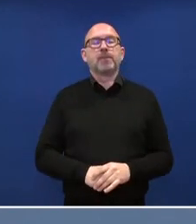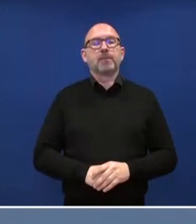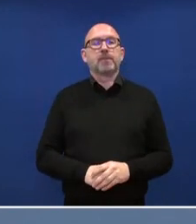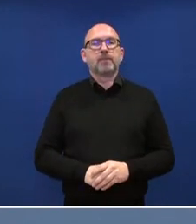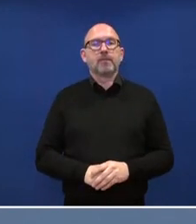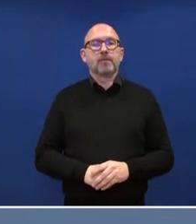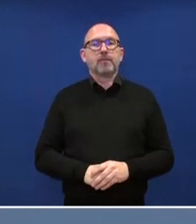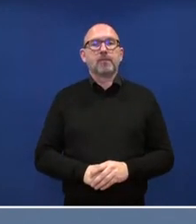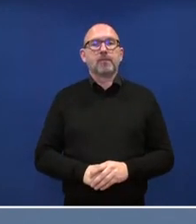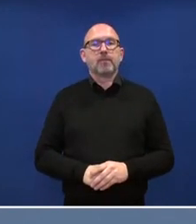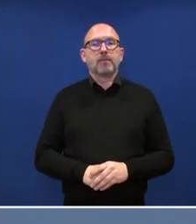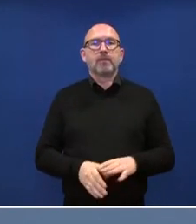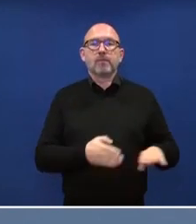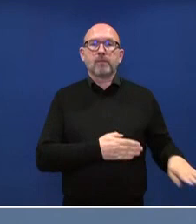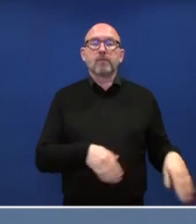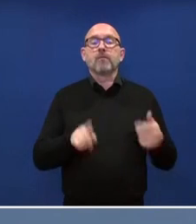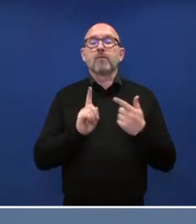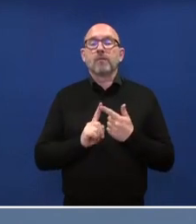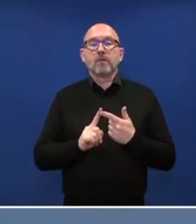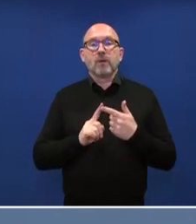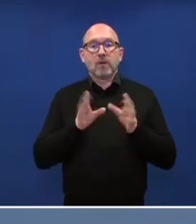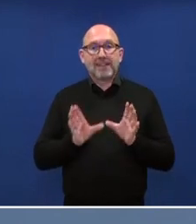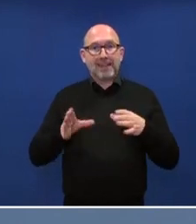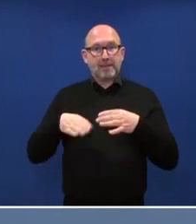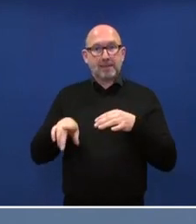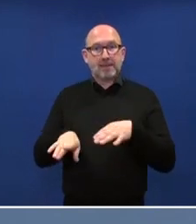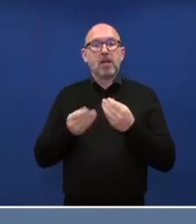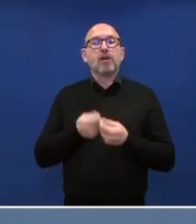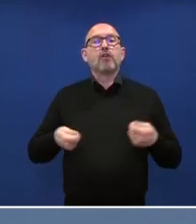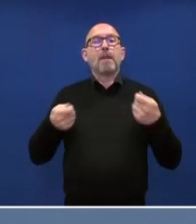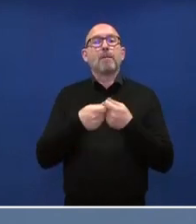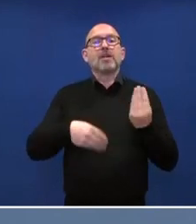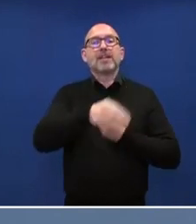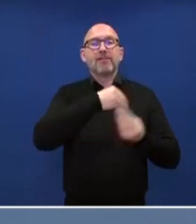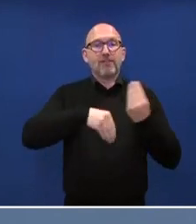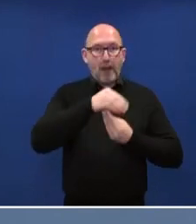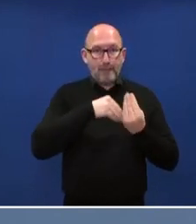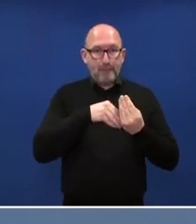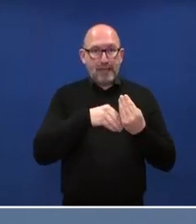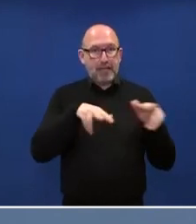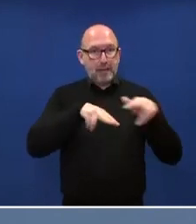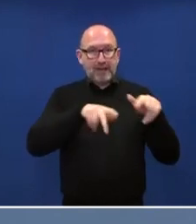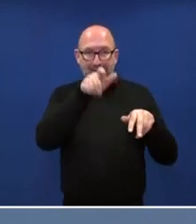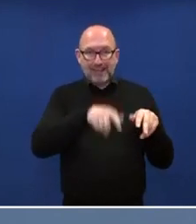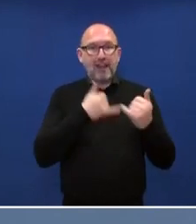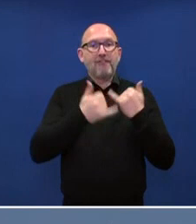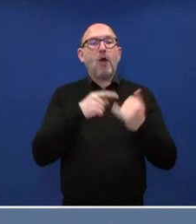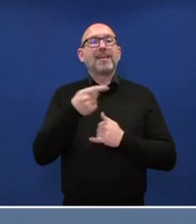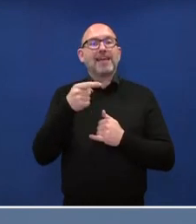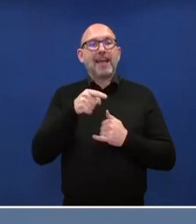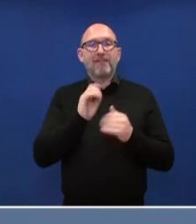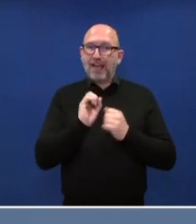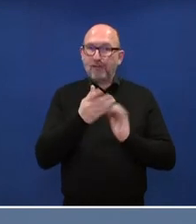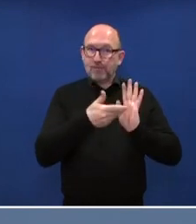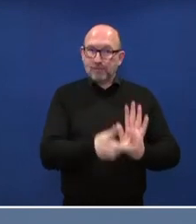Dann hat das Kabinett heute den von der Bundesfamilienministerin Franziska Giffey vorgelegten Entwurf eines